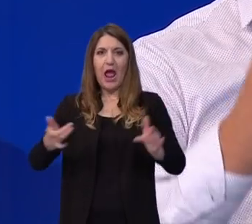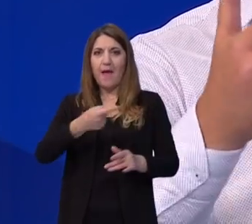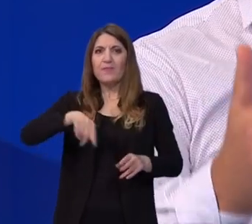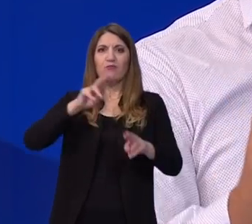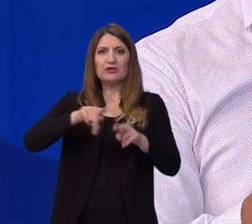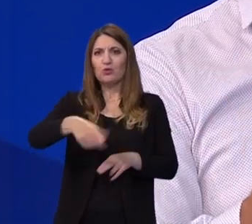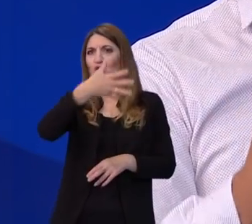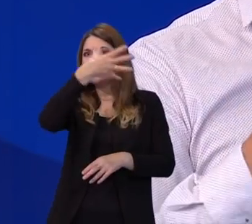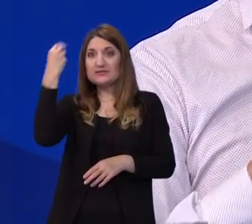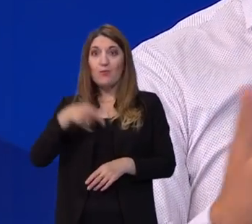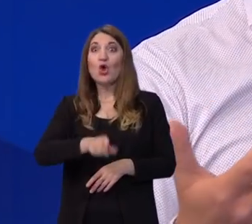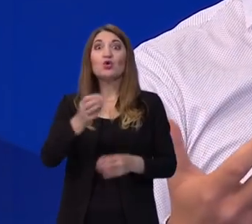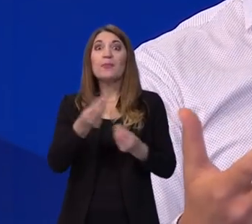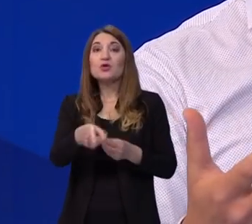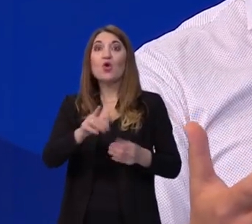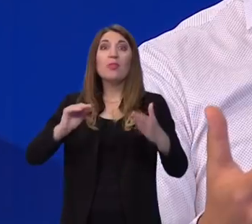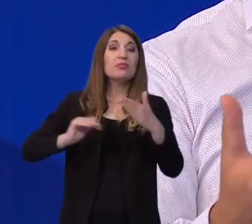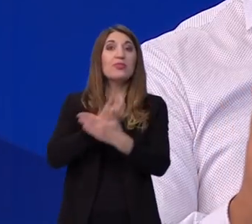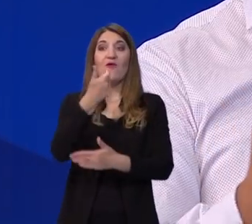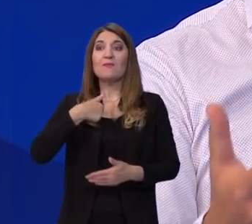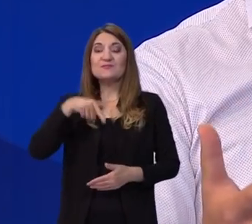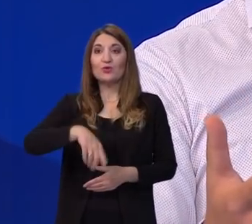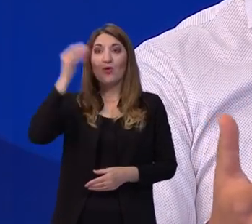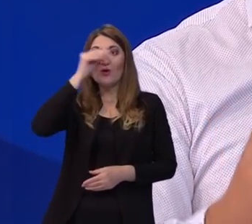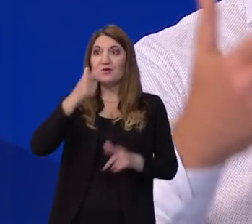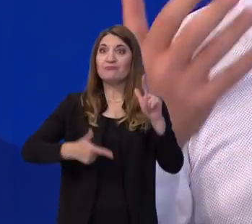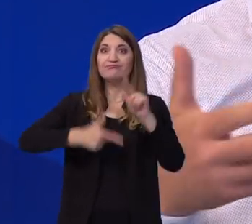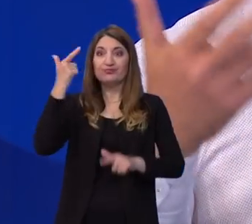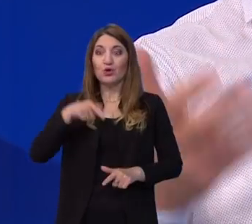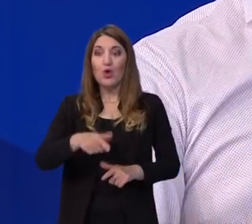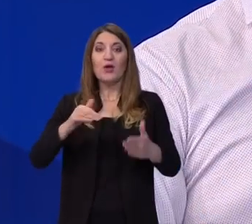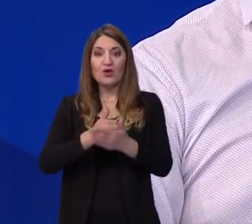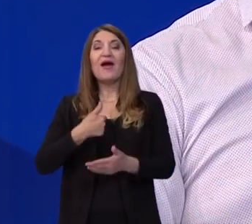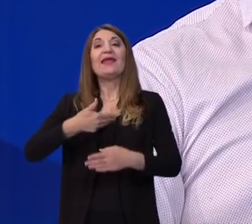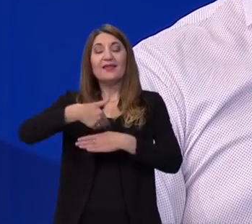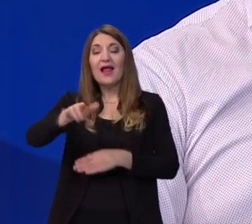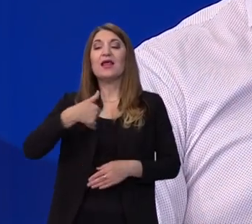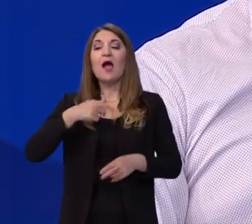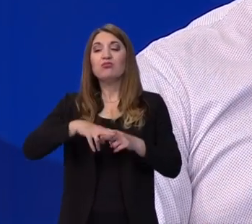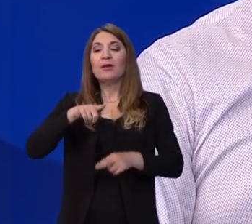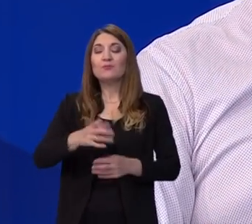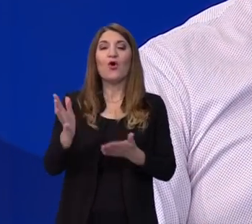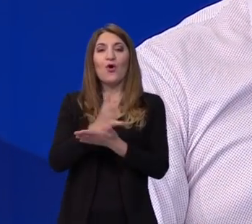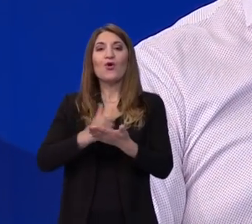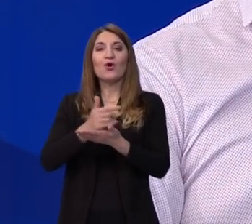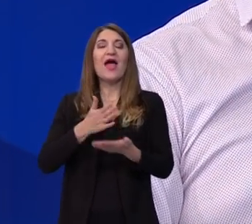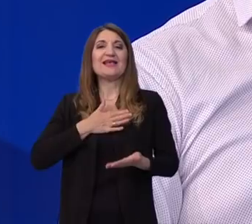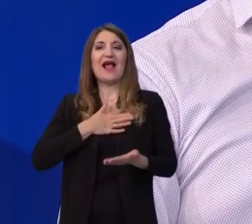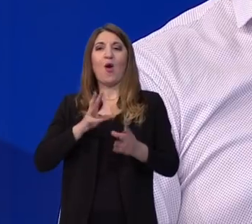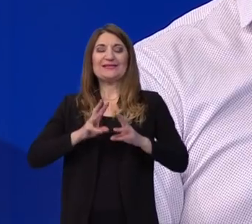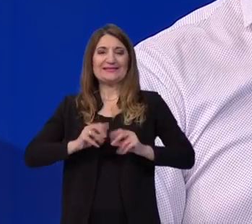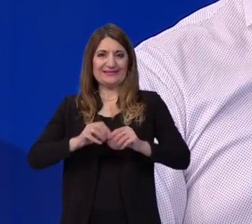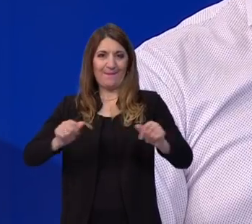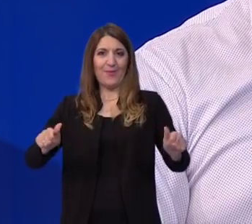zaboraviti. Mi smo naučili nešto novo, evo ja i osobno sam također naučio neke nove stvari i dalje ću premenjivati da bi približio gradivo geografije svojim